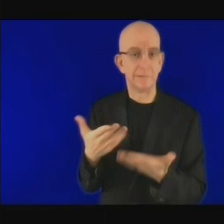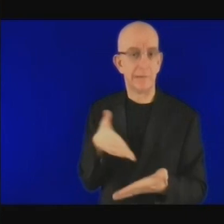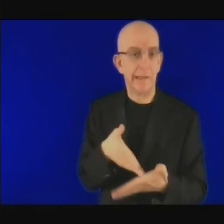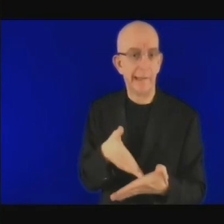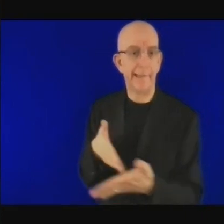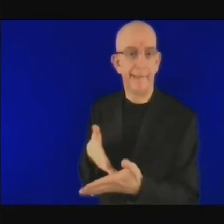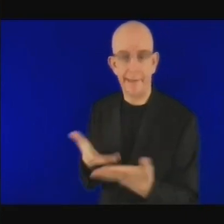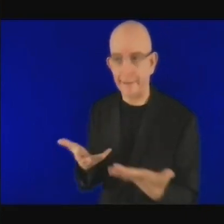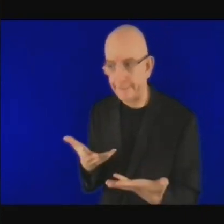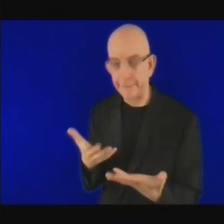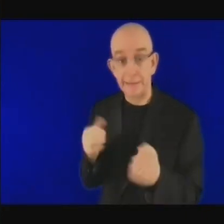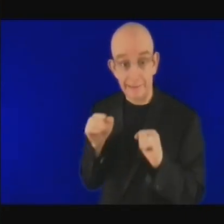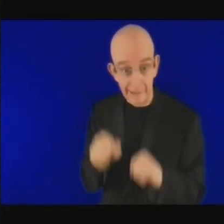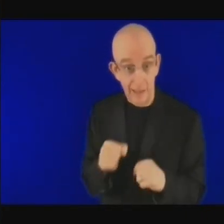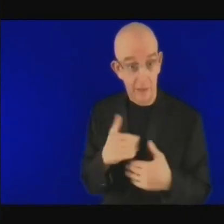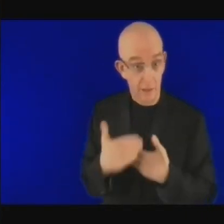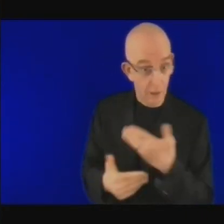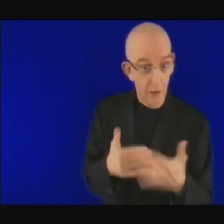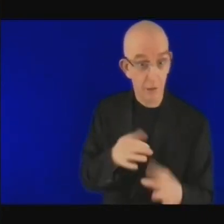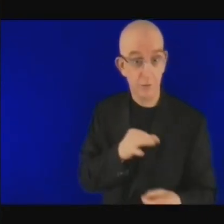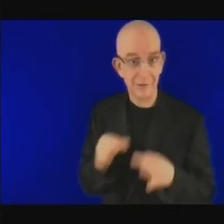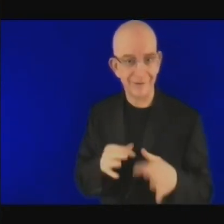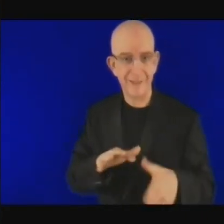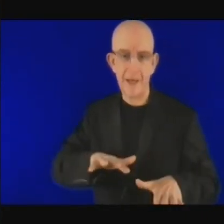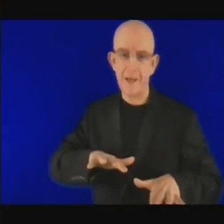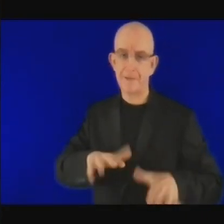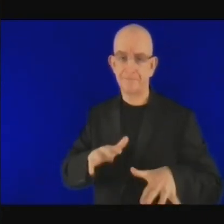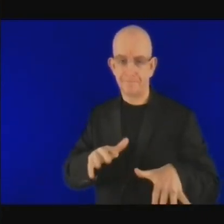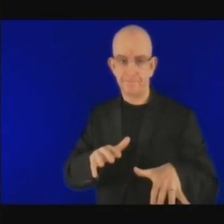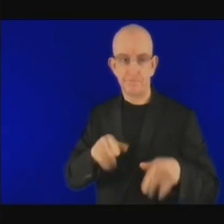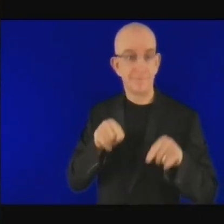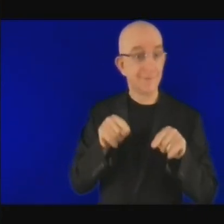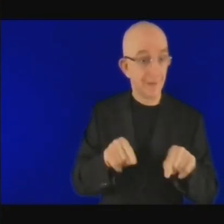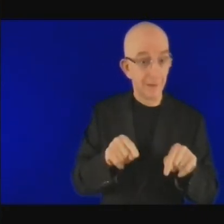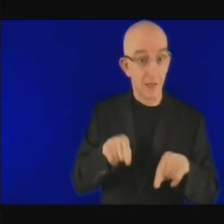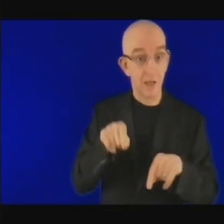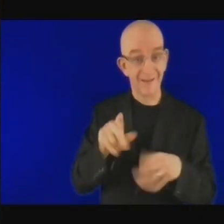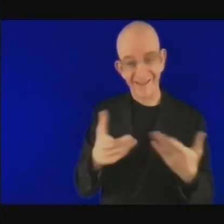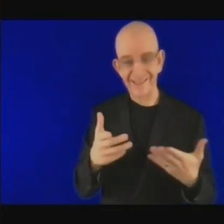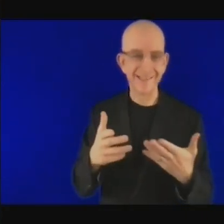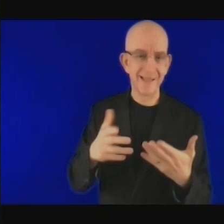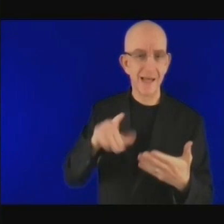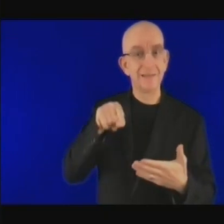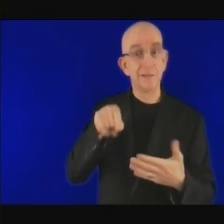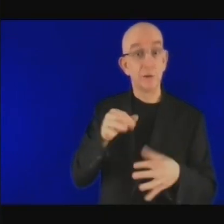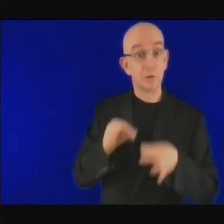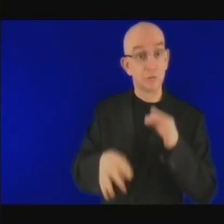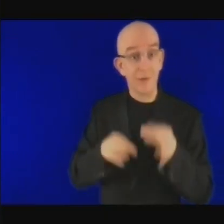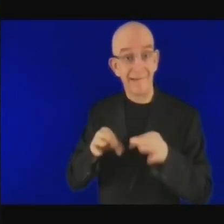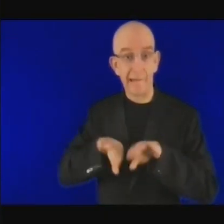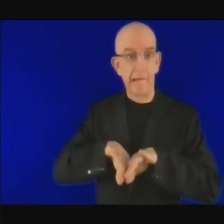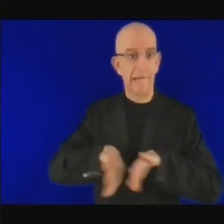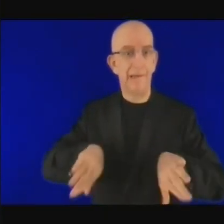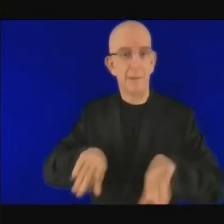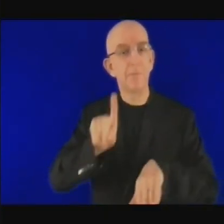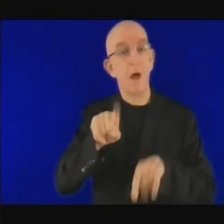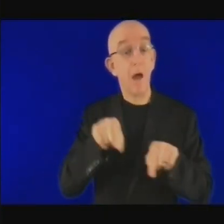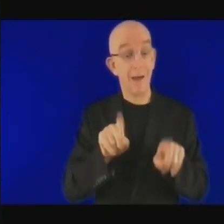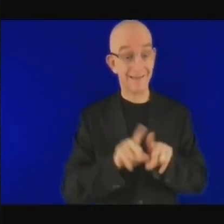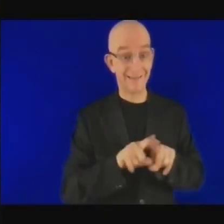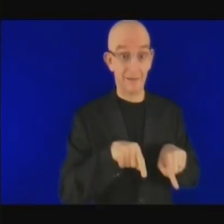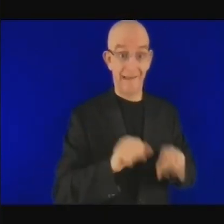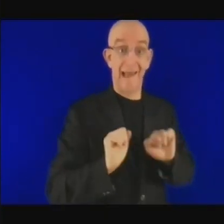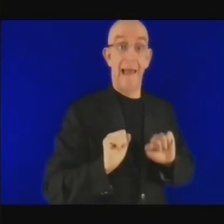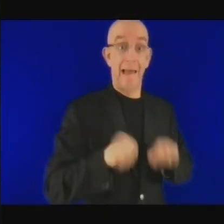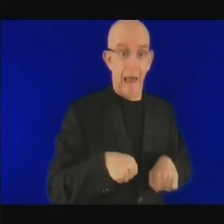élaborées. Deuxièmement, ces contributions déterminées au niveau national sont élaborées, c'est vrai, au niveau